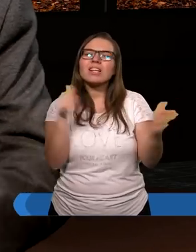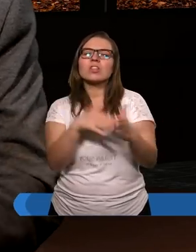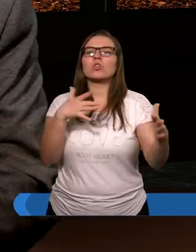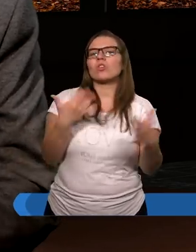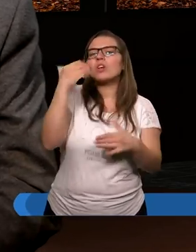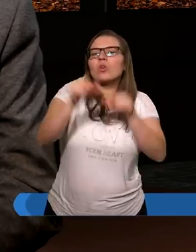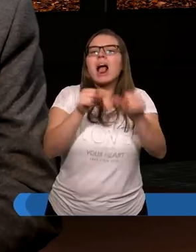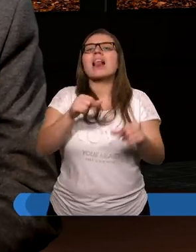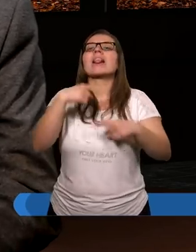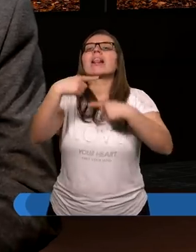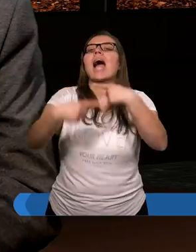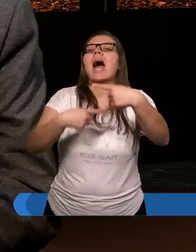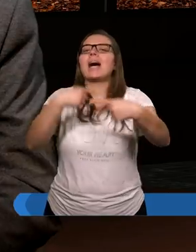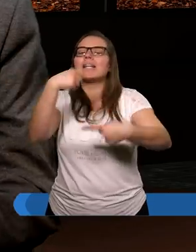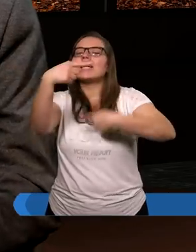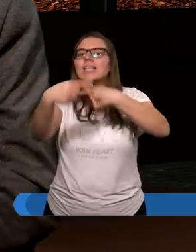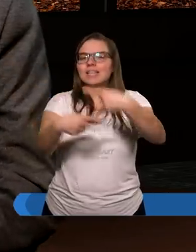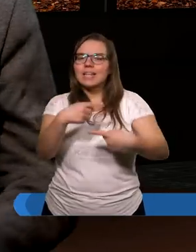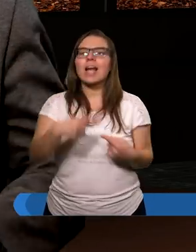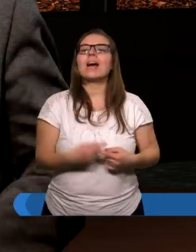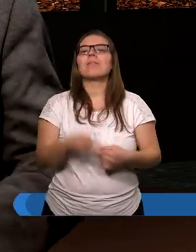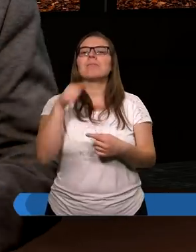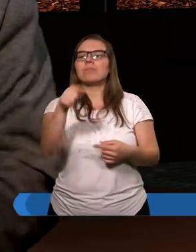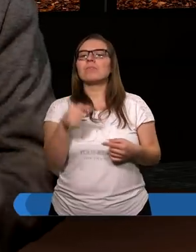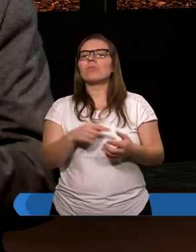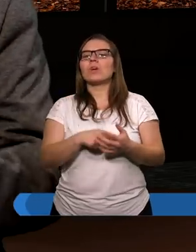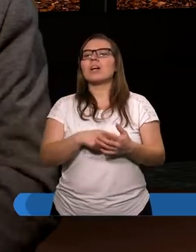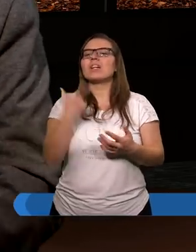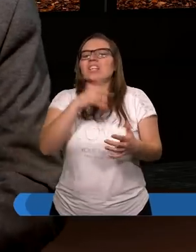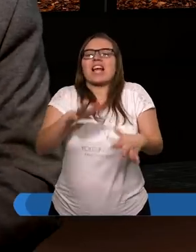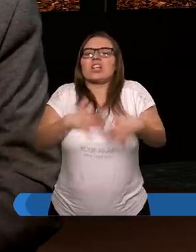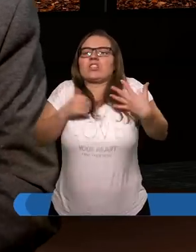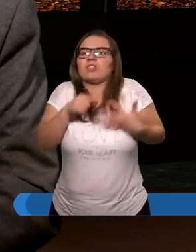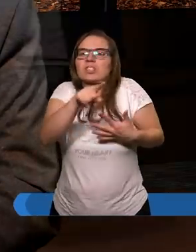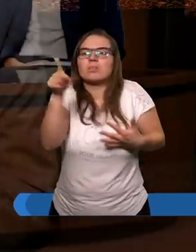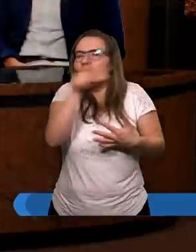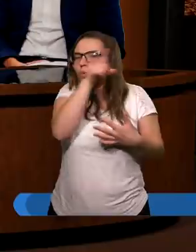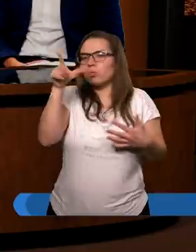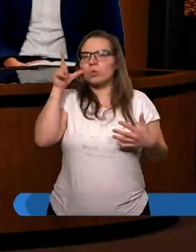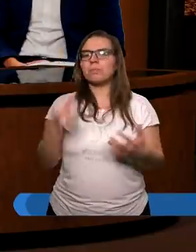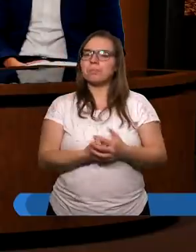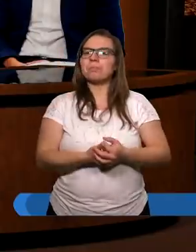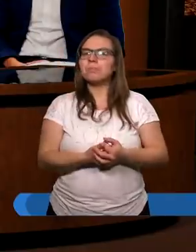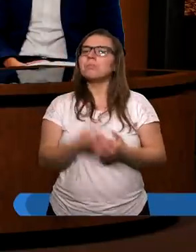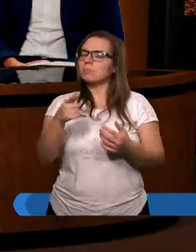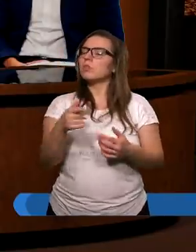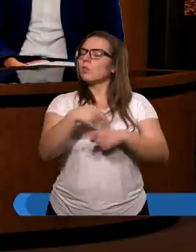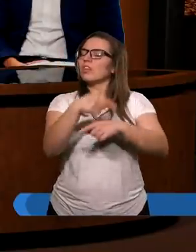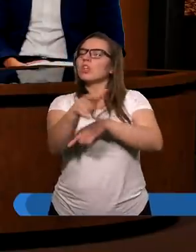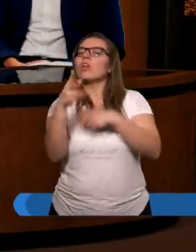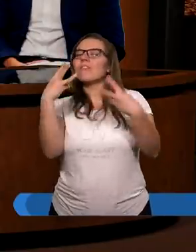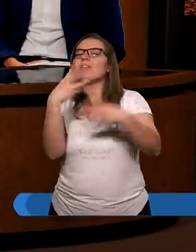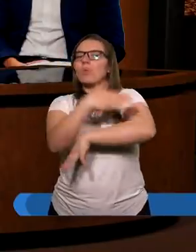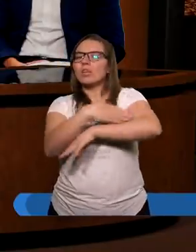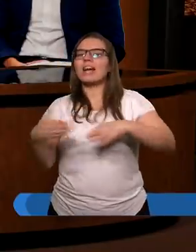kilkutysiącletnią tradycję. Także to wcale się nie dziwmy tym ludziom, że tak to podkreślali i